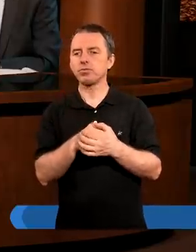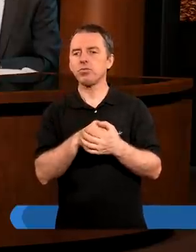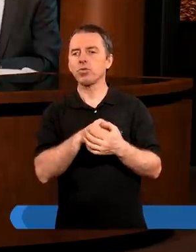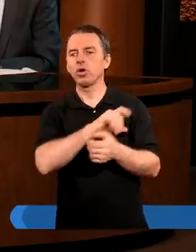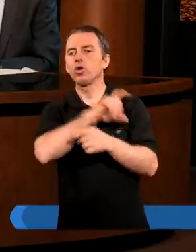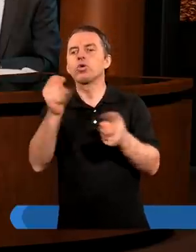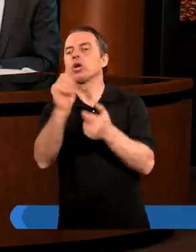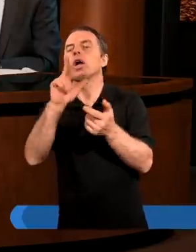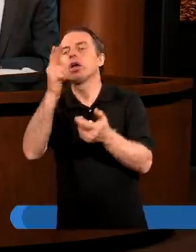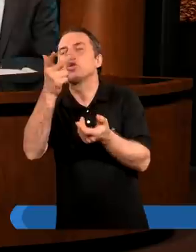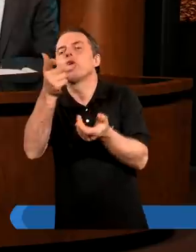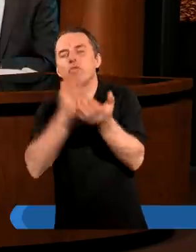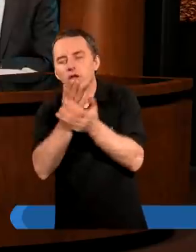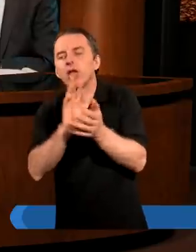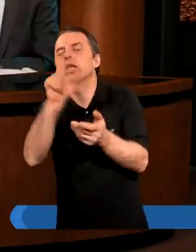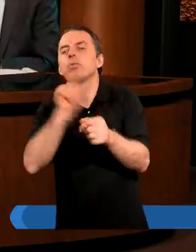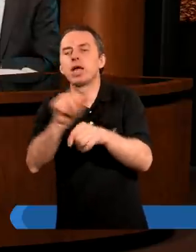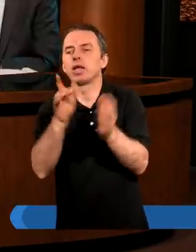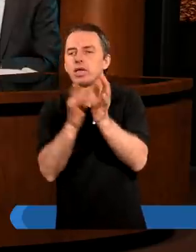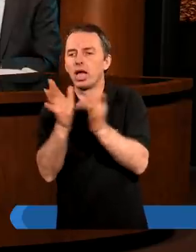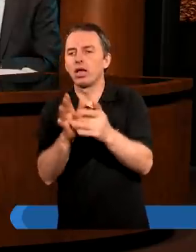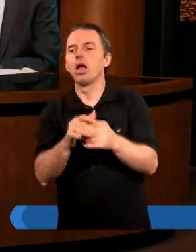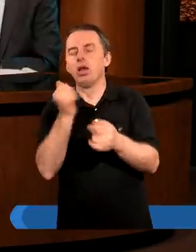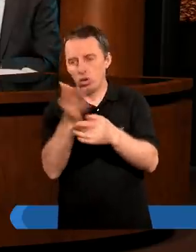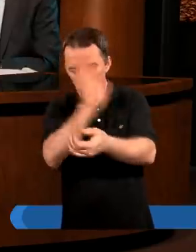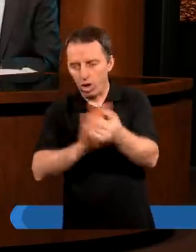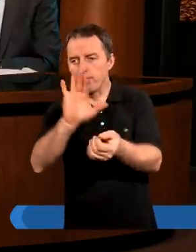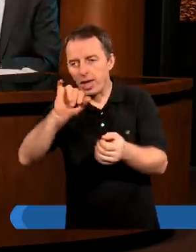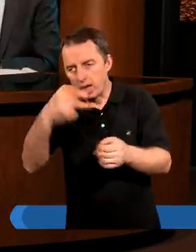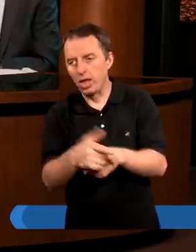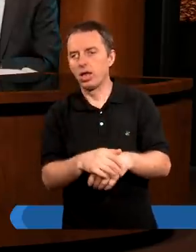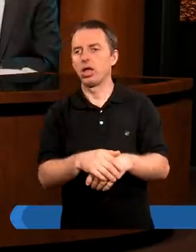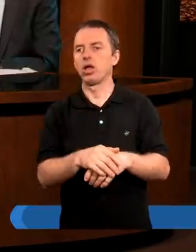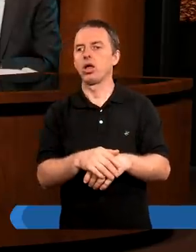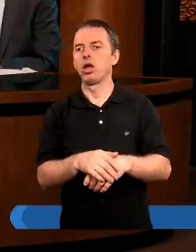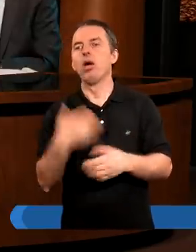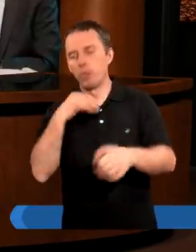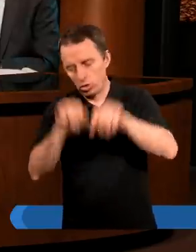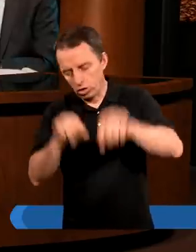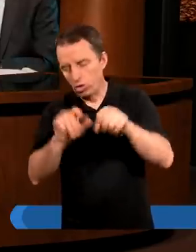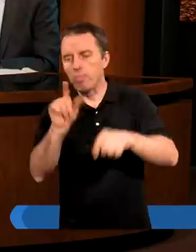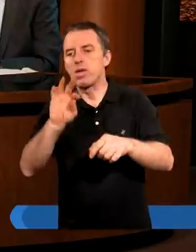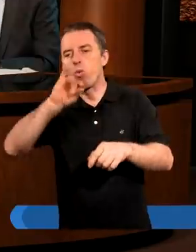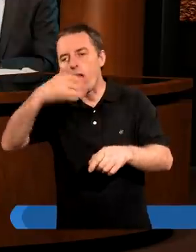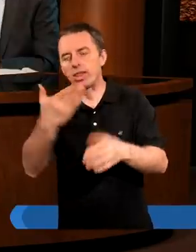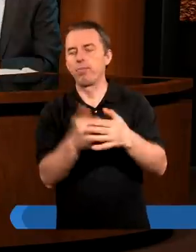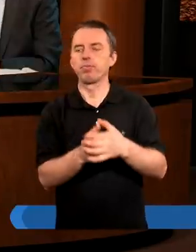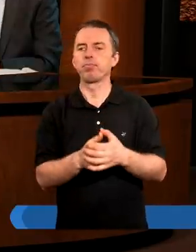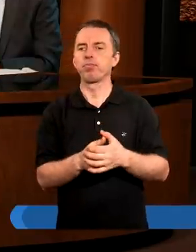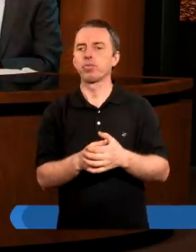wierzy o Chrystusie, kim jest Chrystus. urodził się w Betlejem, sądzony pod pąckim Piłatem,